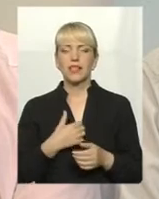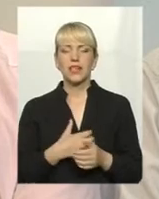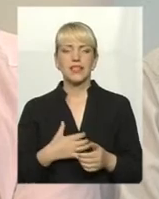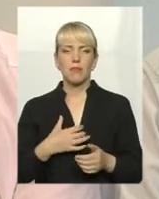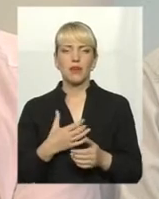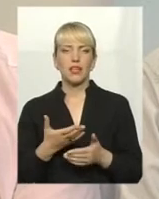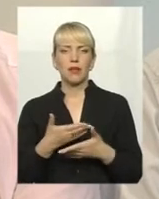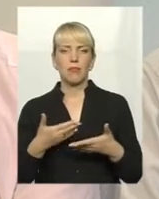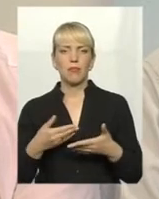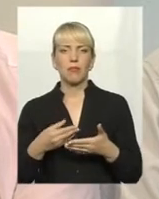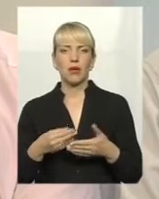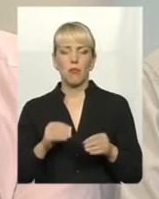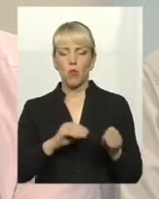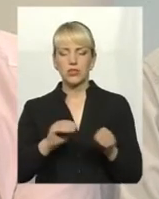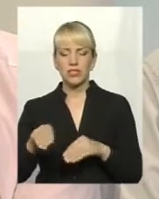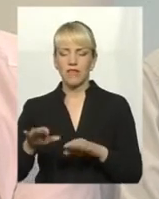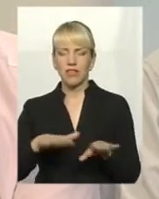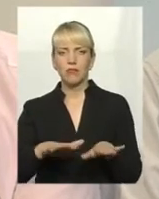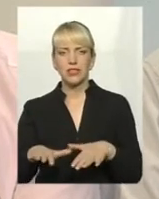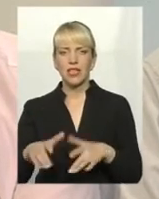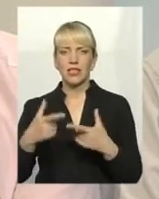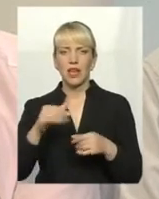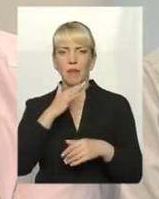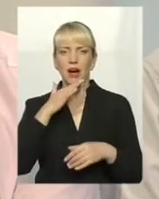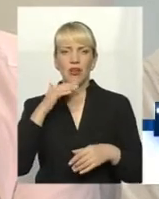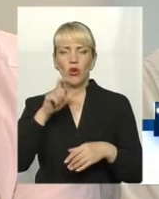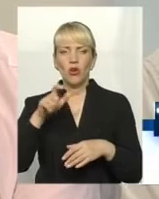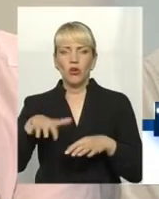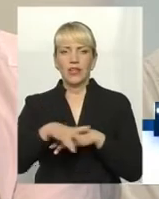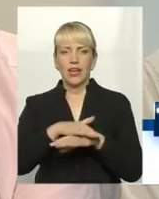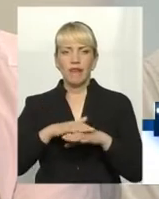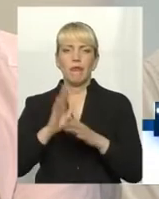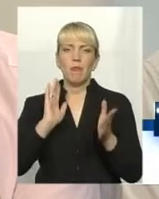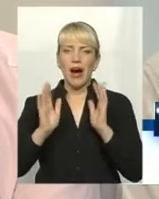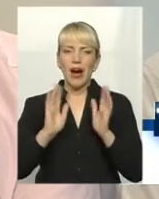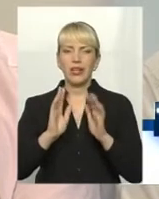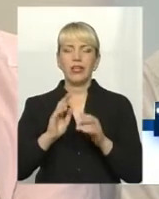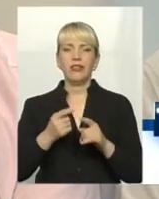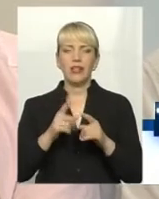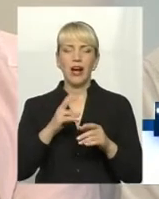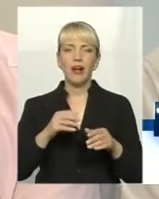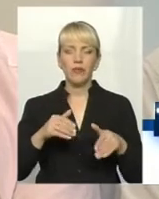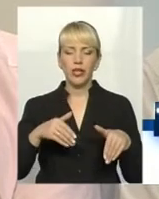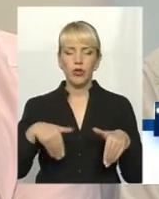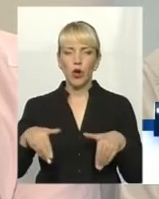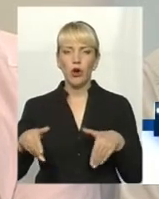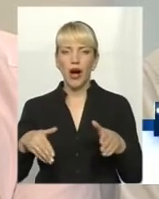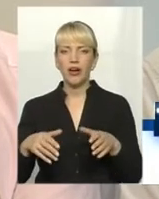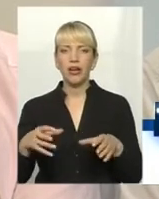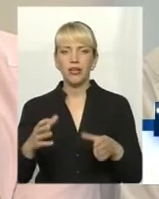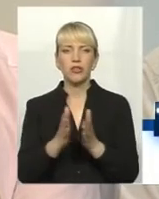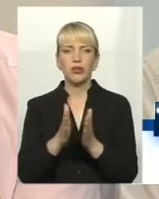поставили в місцях, де багато людей скупчується, в парках, скверах, на тротуарах, урни.